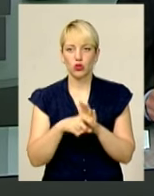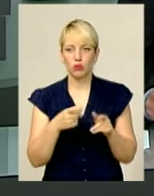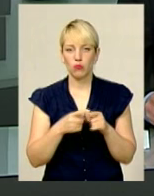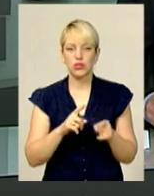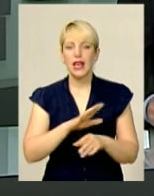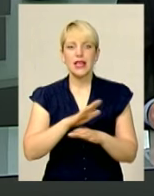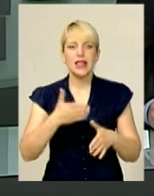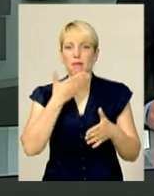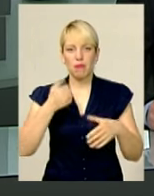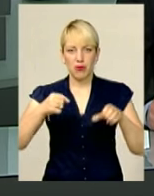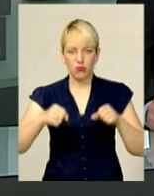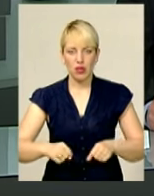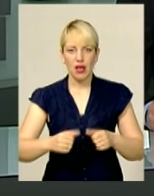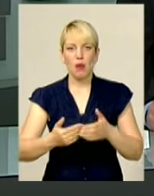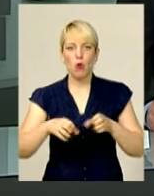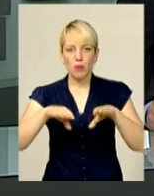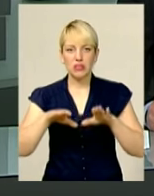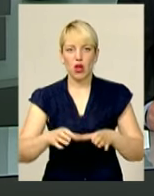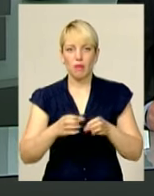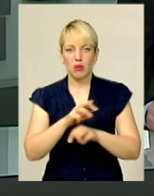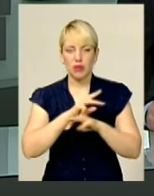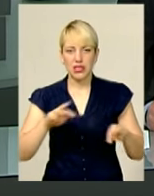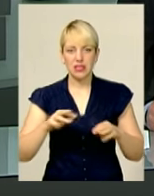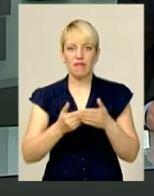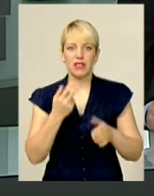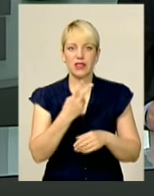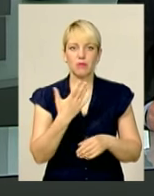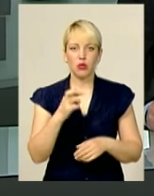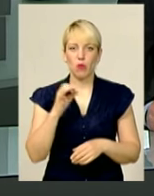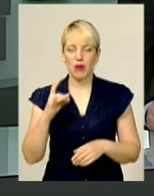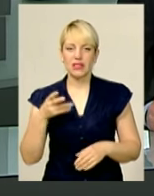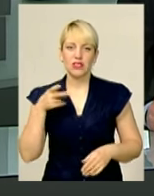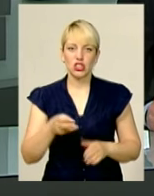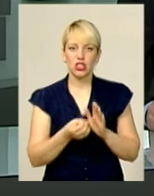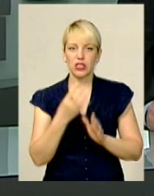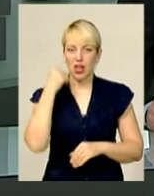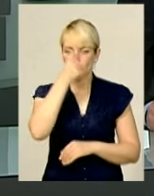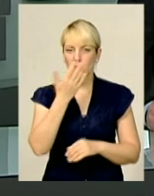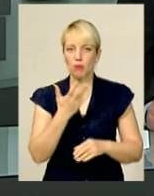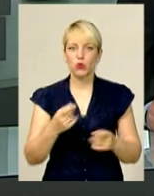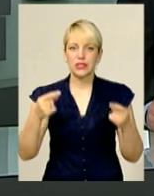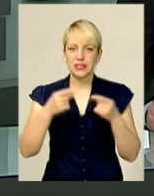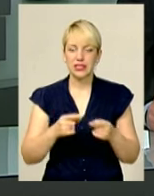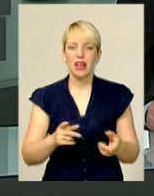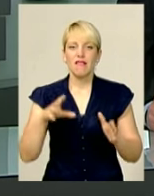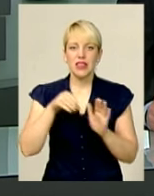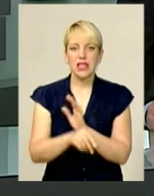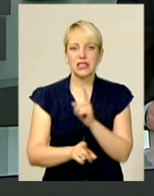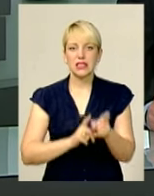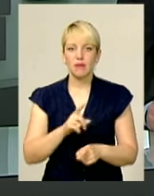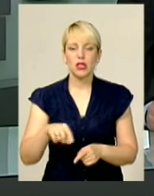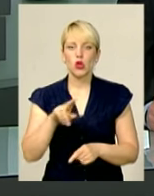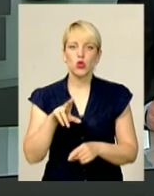Кабінету міністрів від 25 березня 2014 року, згідно з якою були внесені зміни до закону про